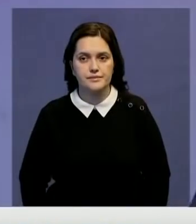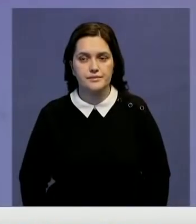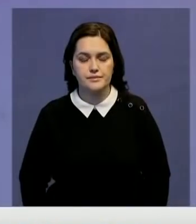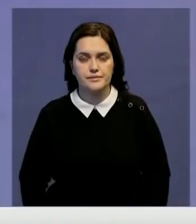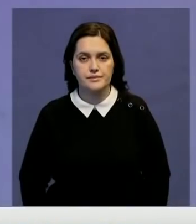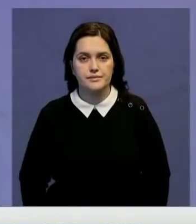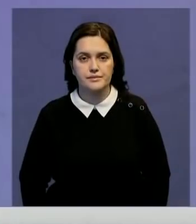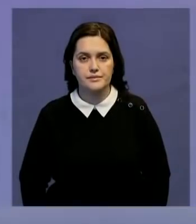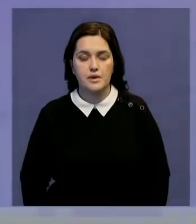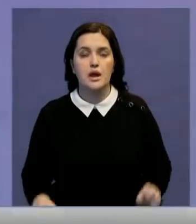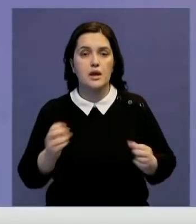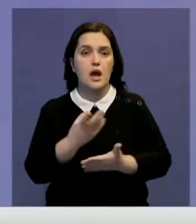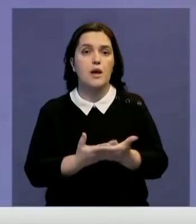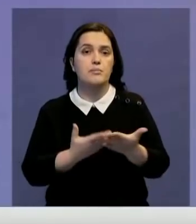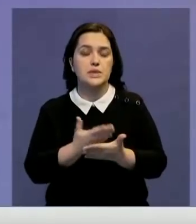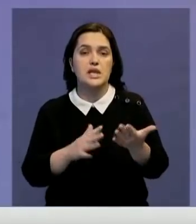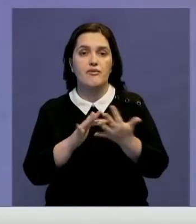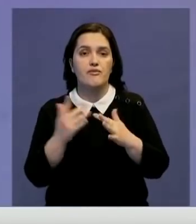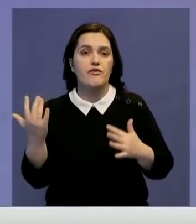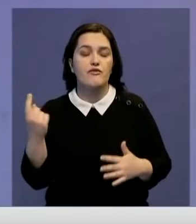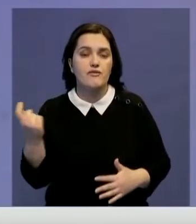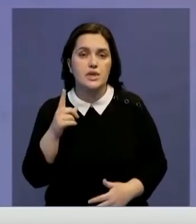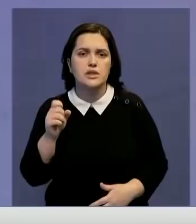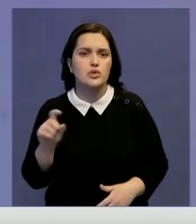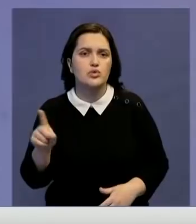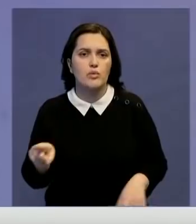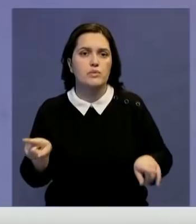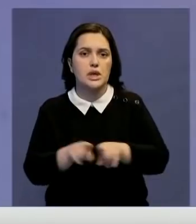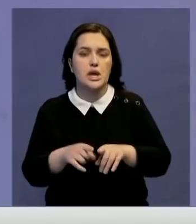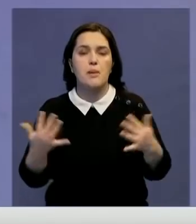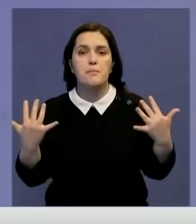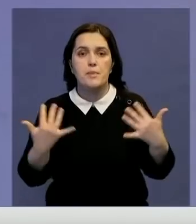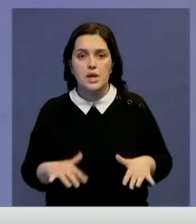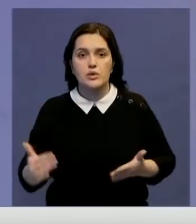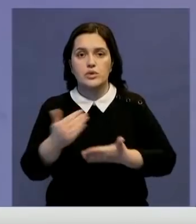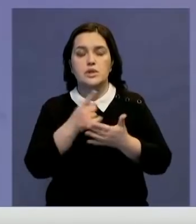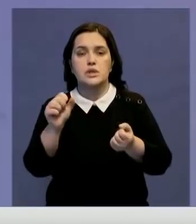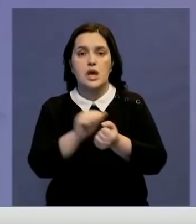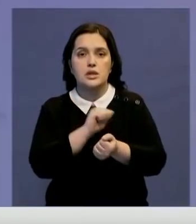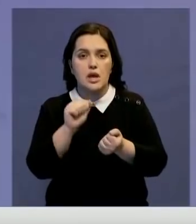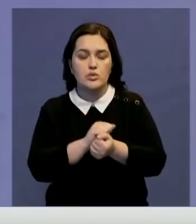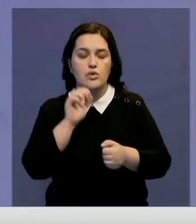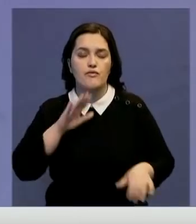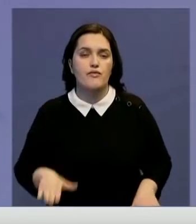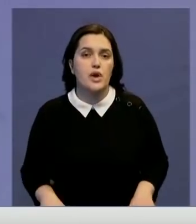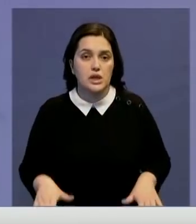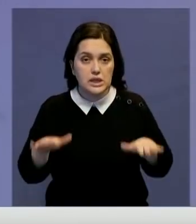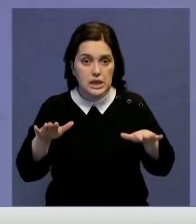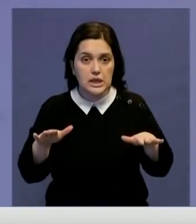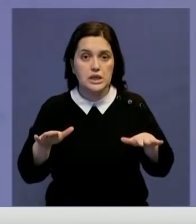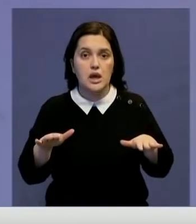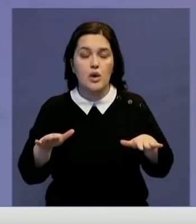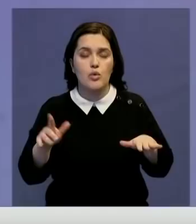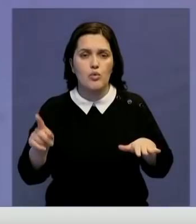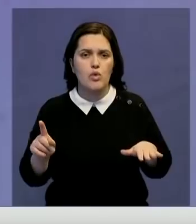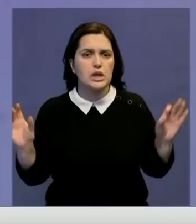Скажите, как объяснить фермерам, за что им такие потери урожая из-за засух и наводнений? Кажется, что это уже